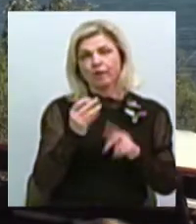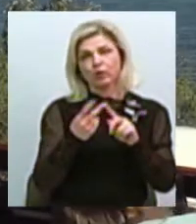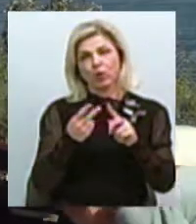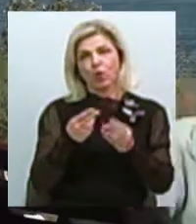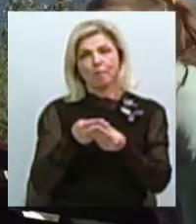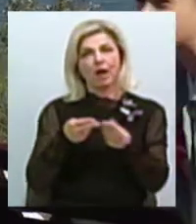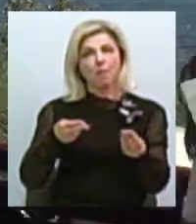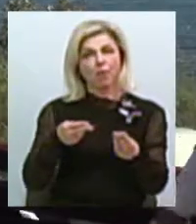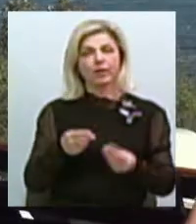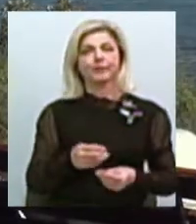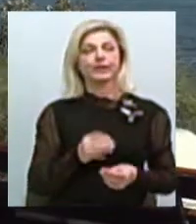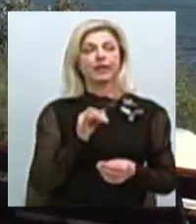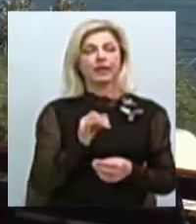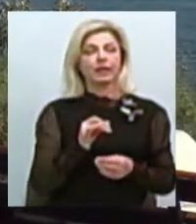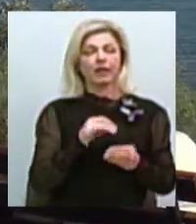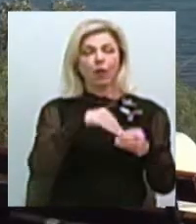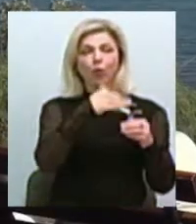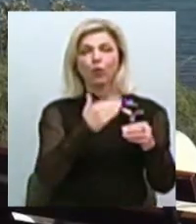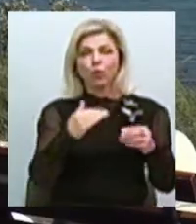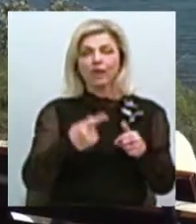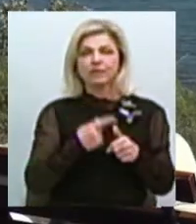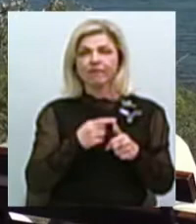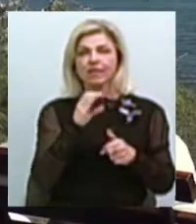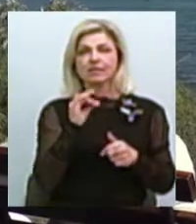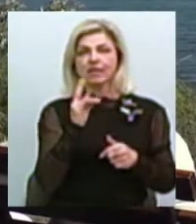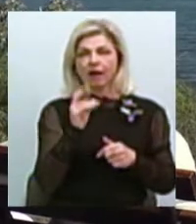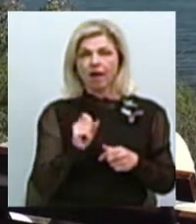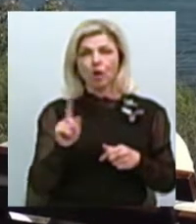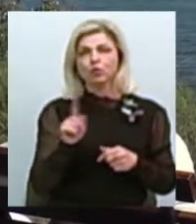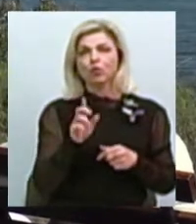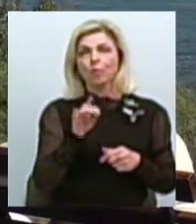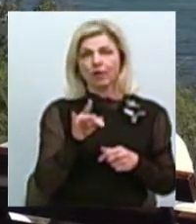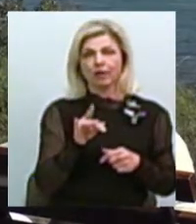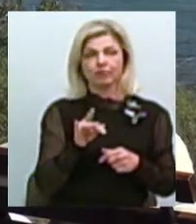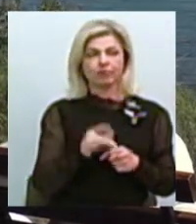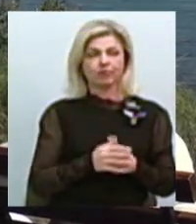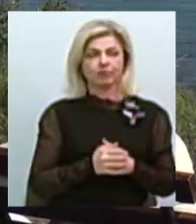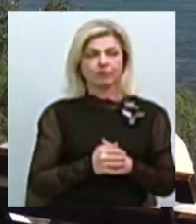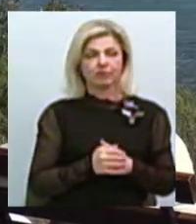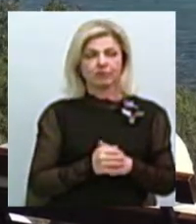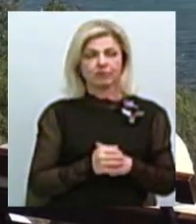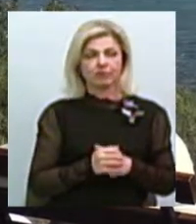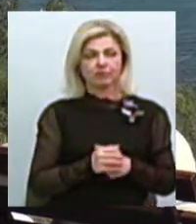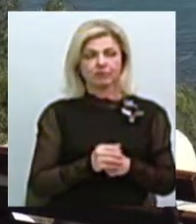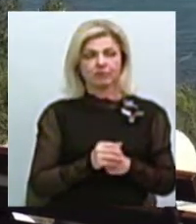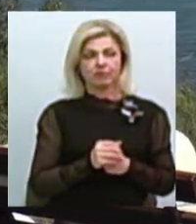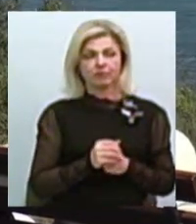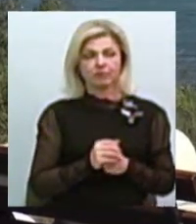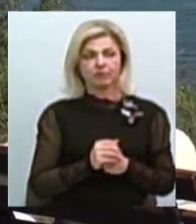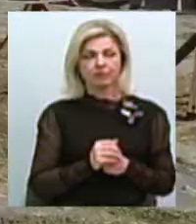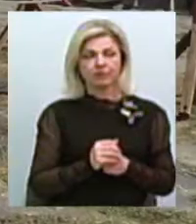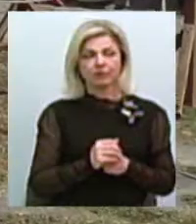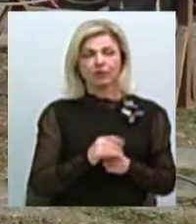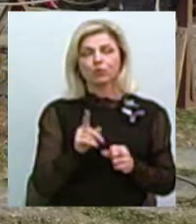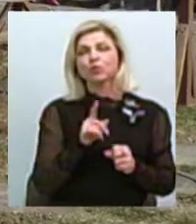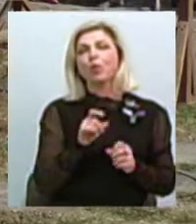Кривий клинок зветься сіка. Він для того, щоб заходити в противнику за щит і колоти його.